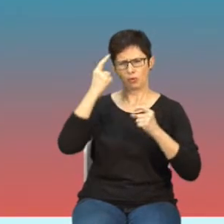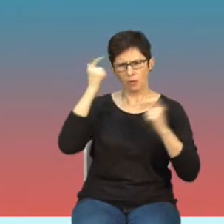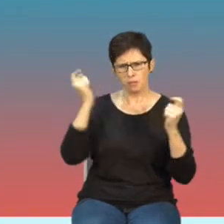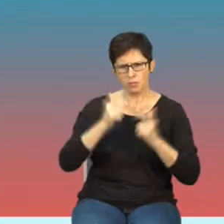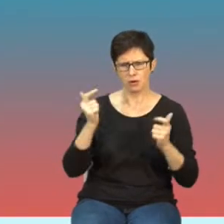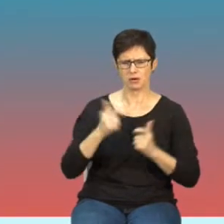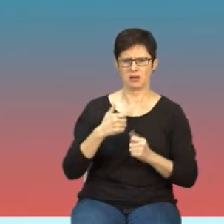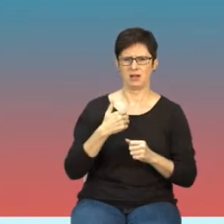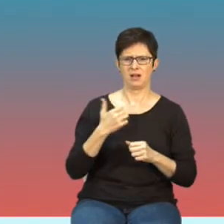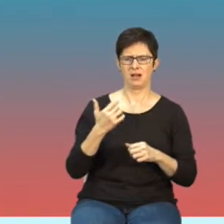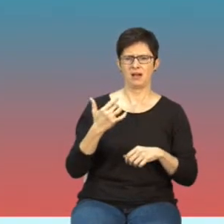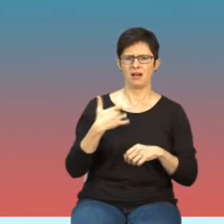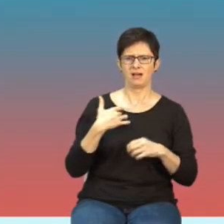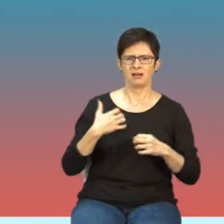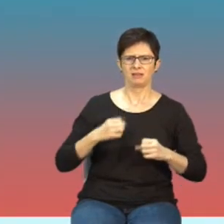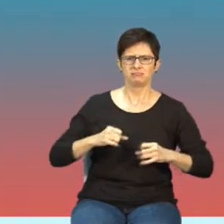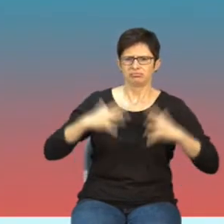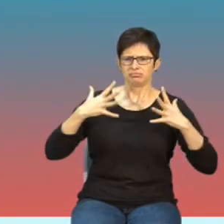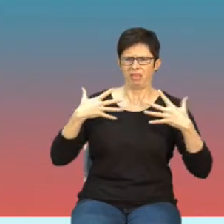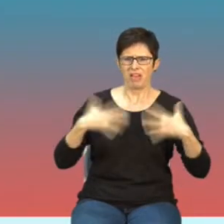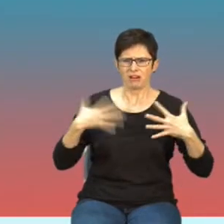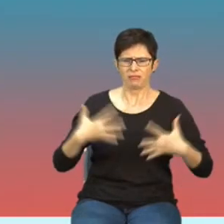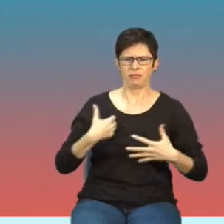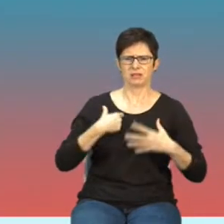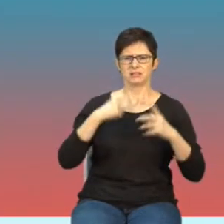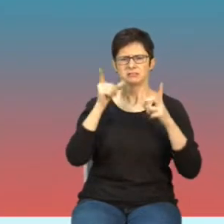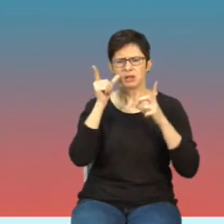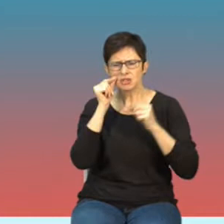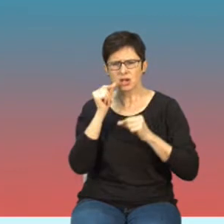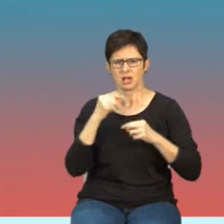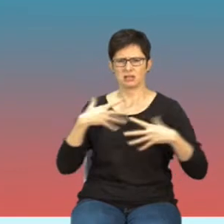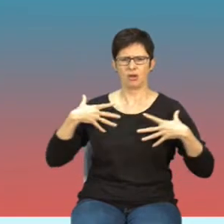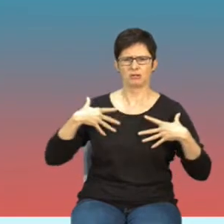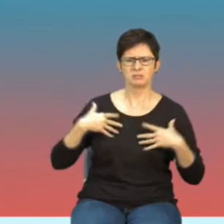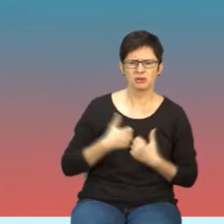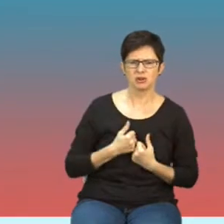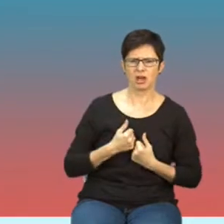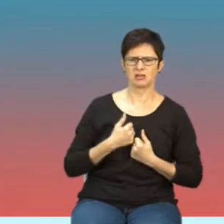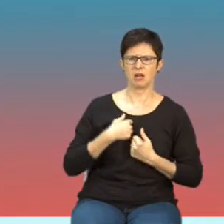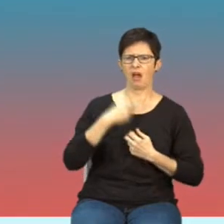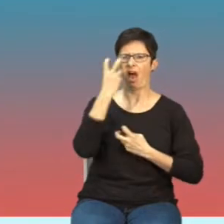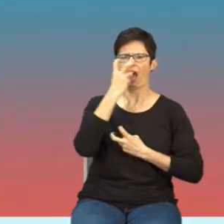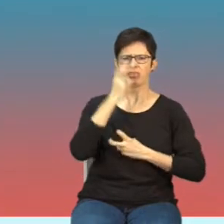nadmierna wrożliwość nerwowa, szybkie zmęczenie, ospałość, obniżenie energii życiowej,